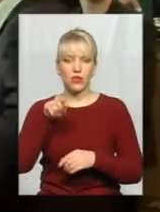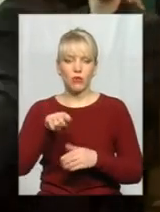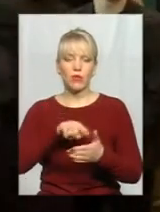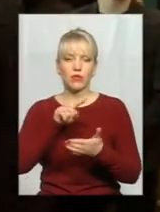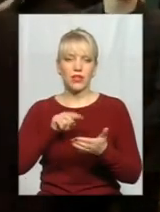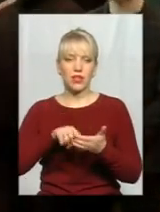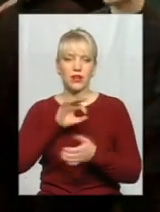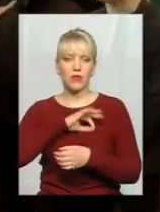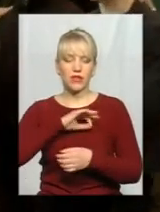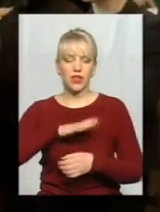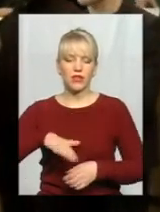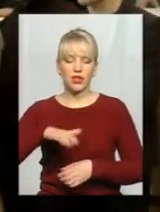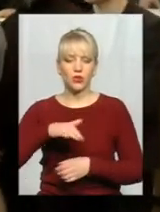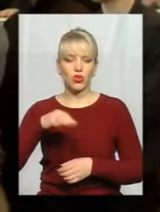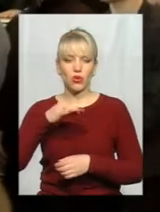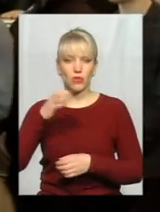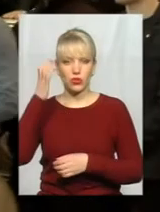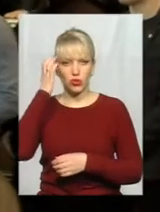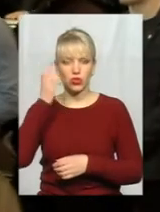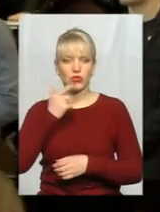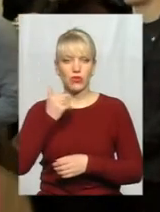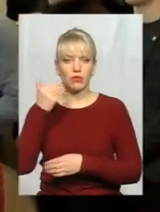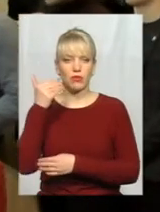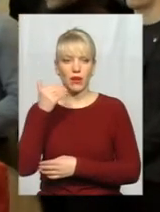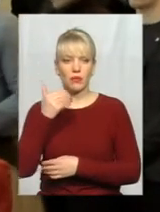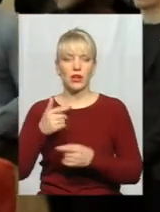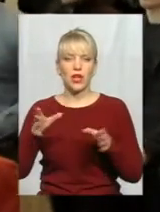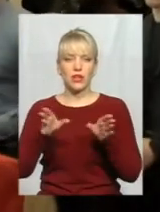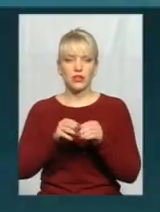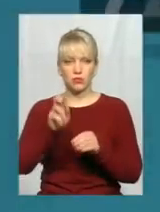червоно-чорного прапора поряд із державним планують розглянути повторно.